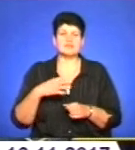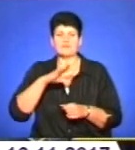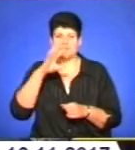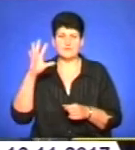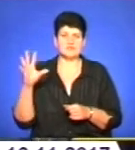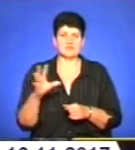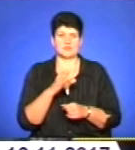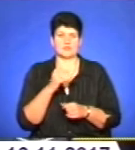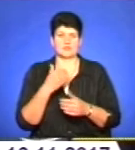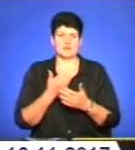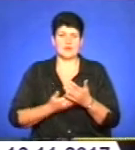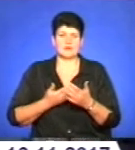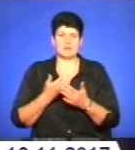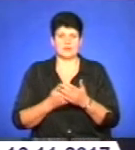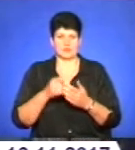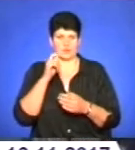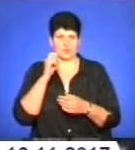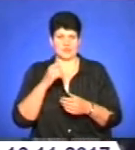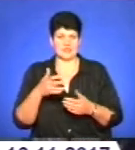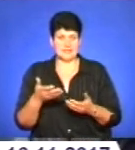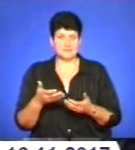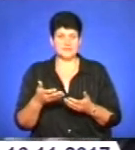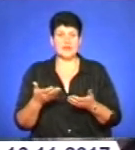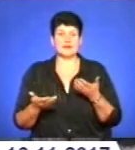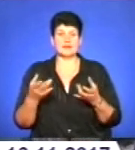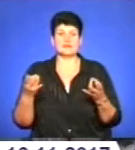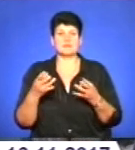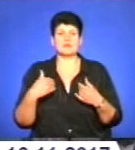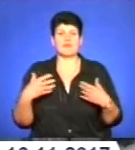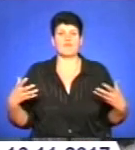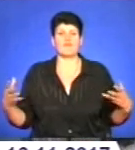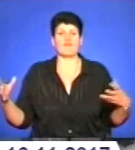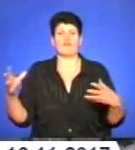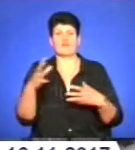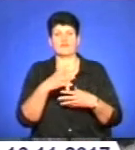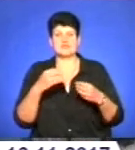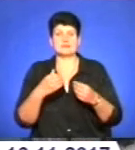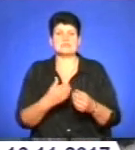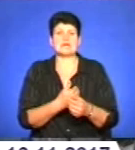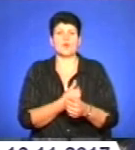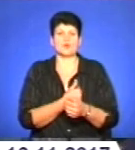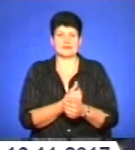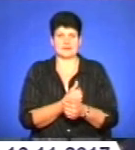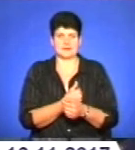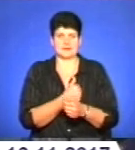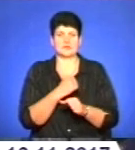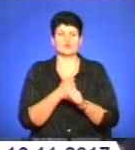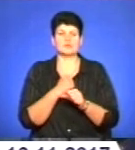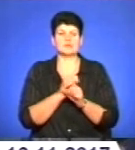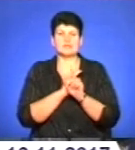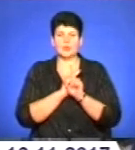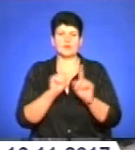модель проєкт для України. Але треба всім нам разом захотіти зробити